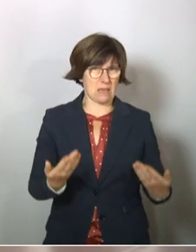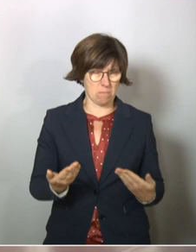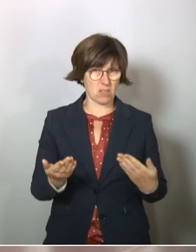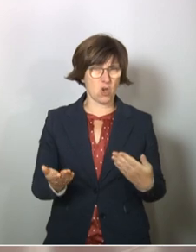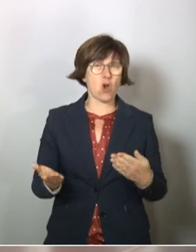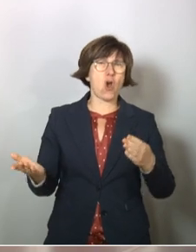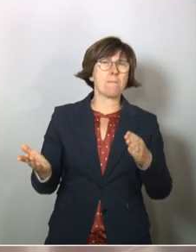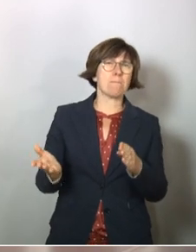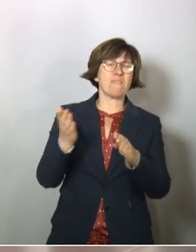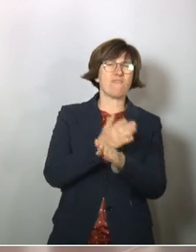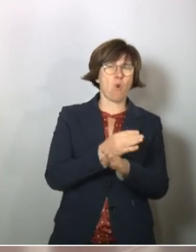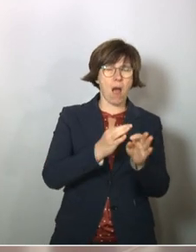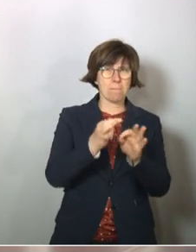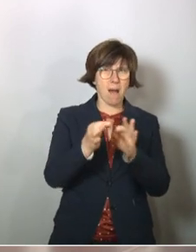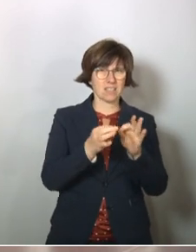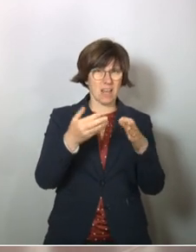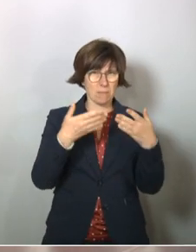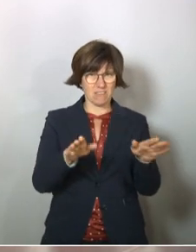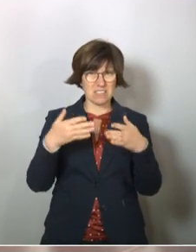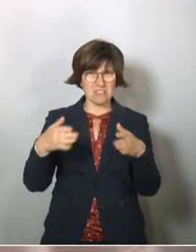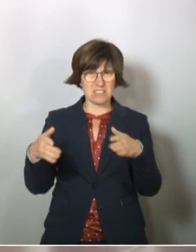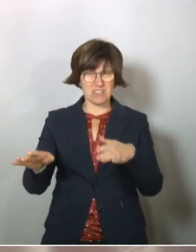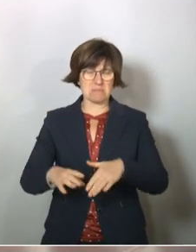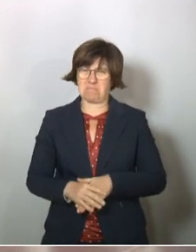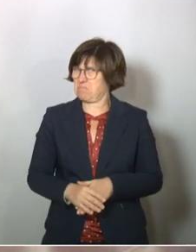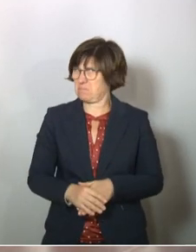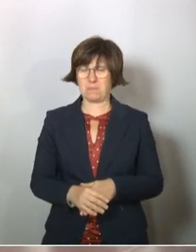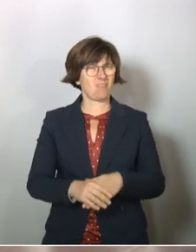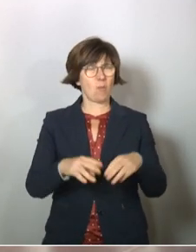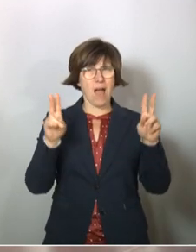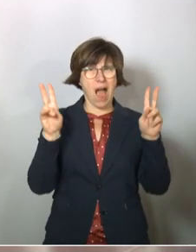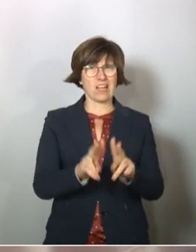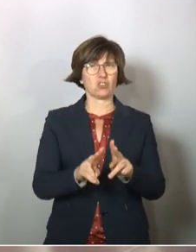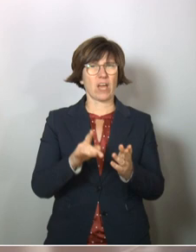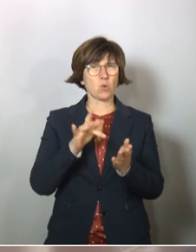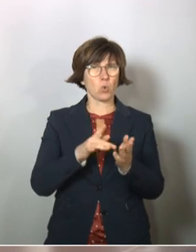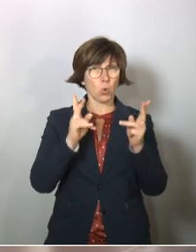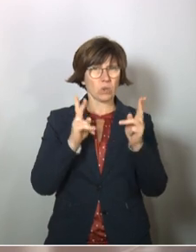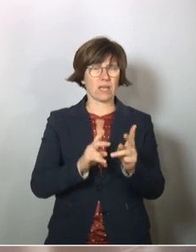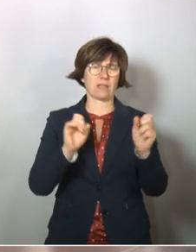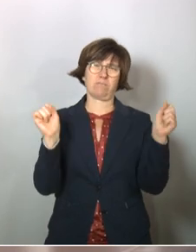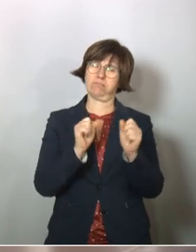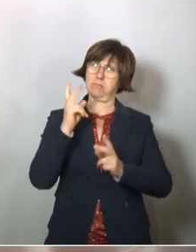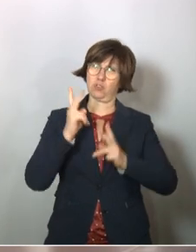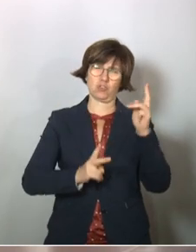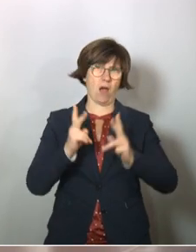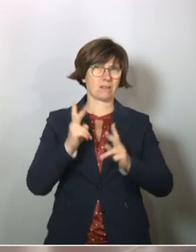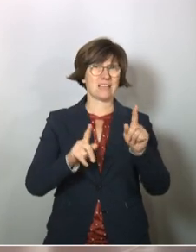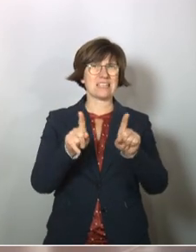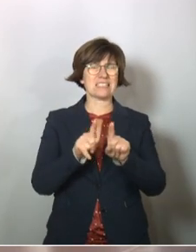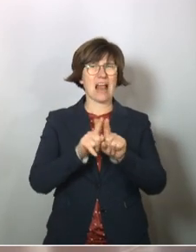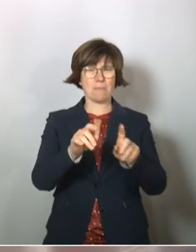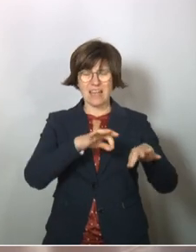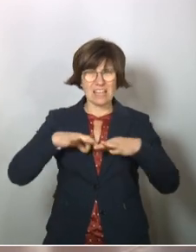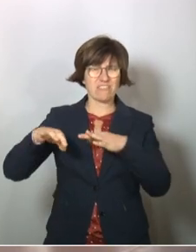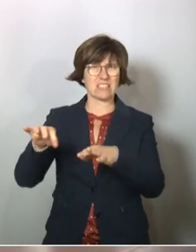Anordnung der Maßnahmen gegeben hat. Denn die Einschränkung der Grundrechte ist genauso ein Schaden wie die Infizierung